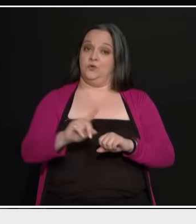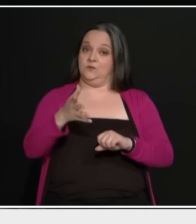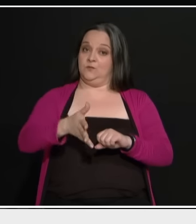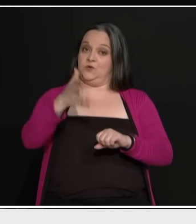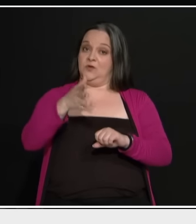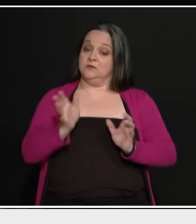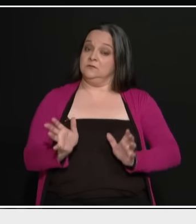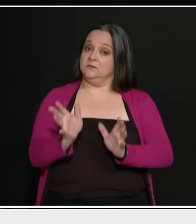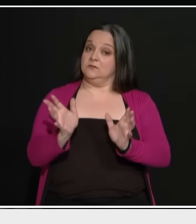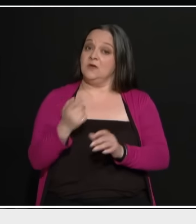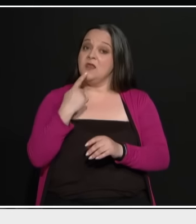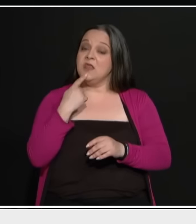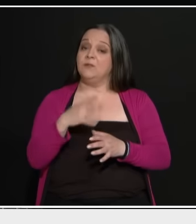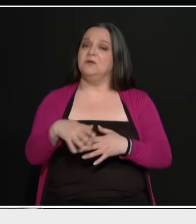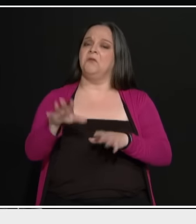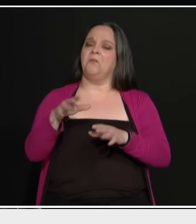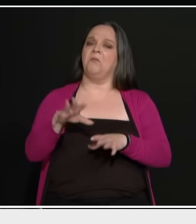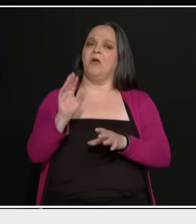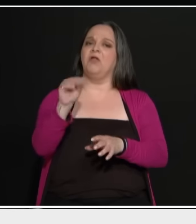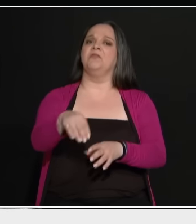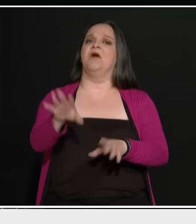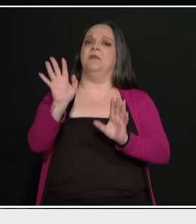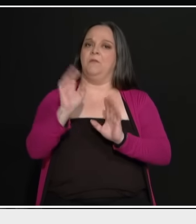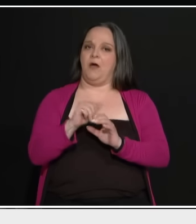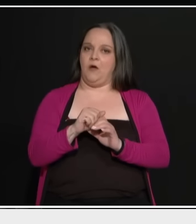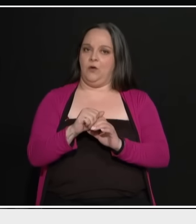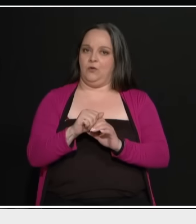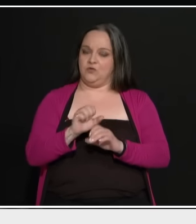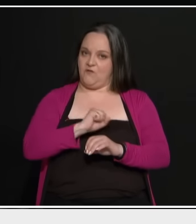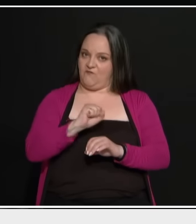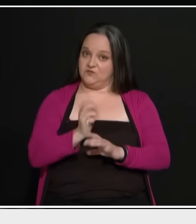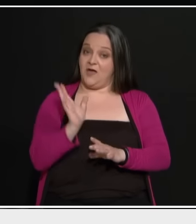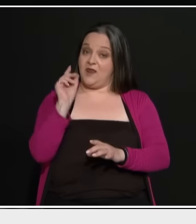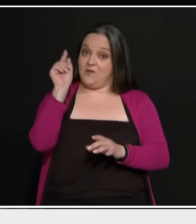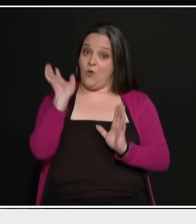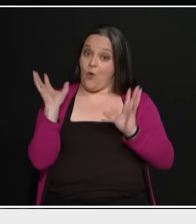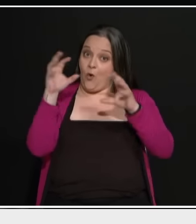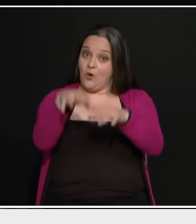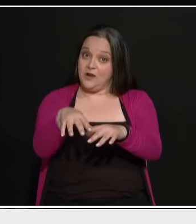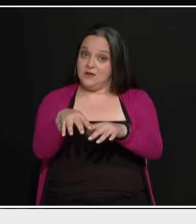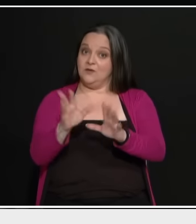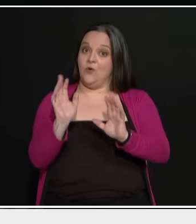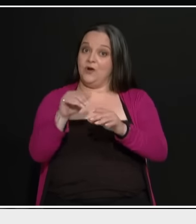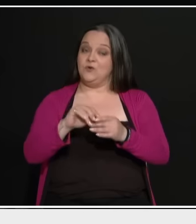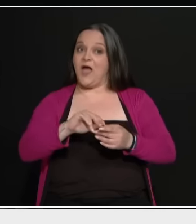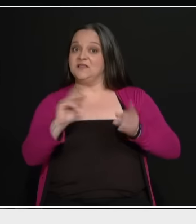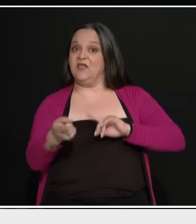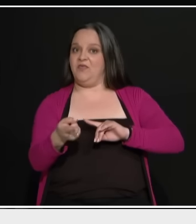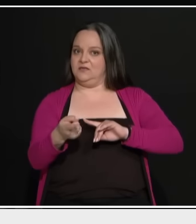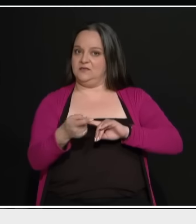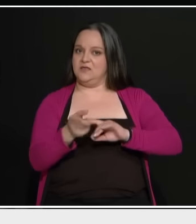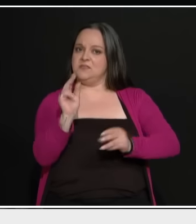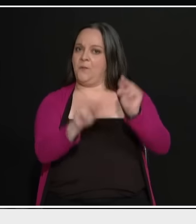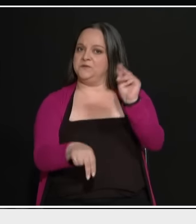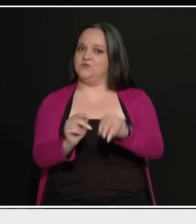πούνε ότι δεν βαριέσαι χαλαρή ψήφος, δεν θα πάω. Γιατί φοβούνται ότι αν πάνε όλοι αυτοί που αντιτίθενται θα ψηφίσουν